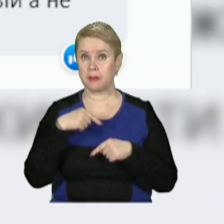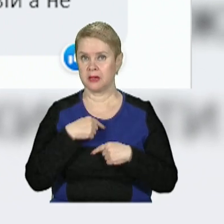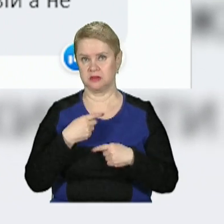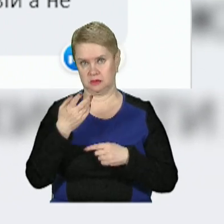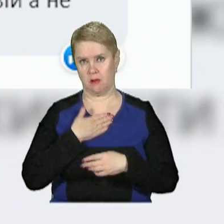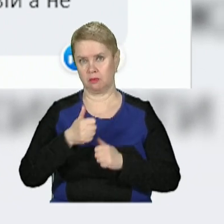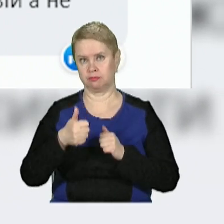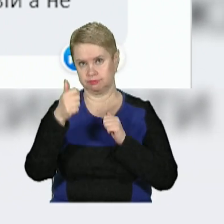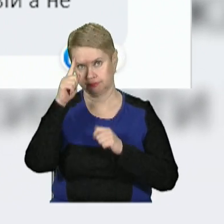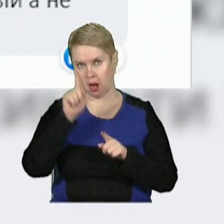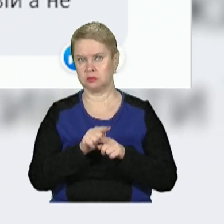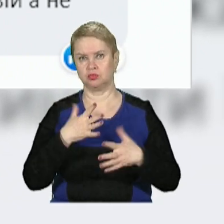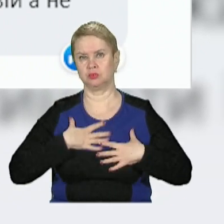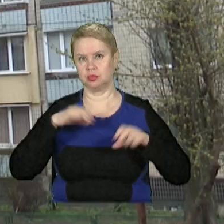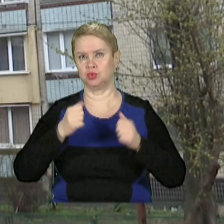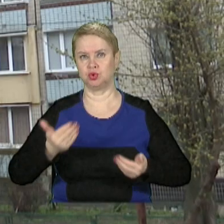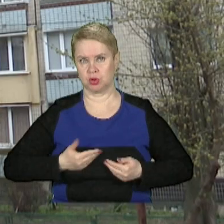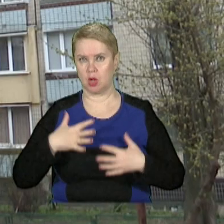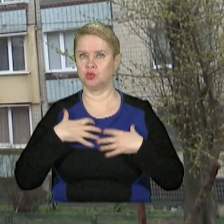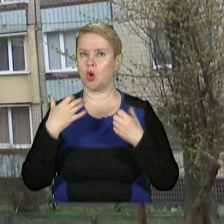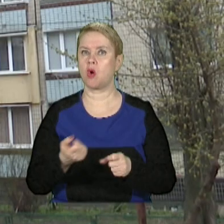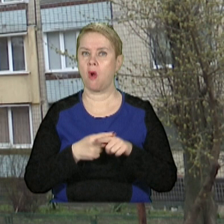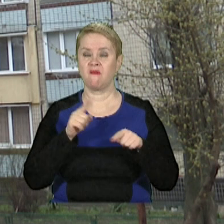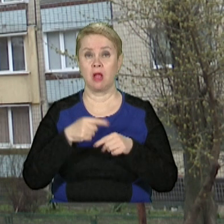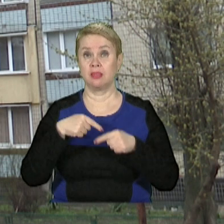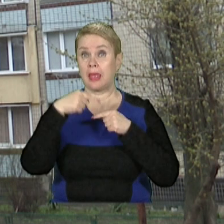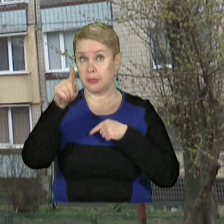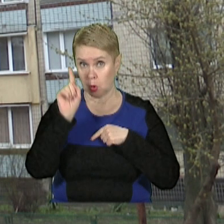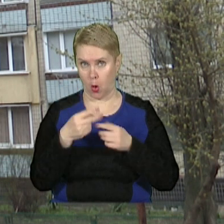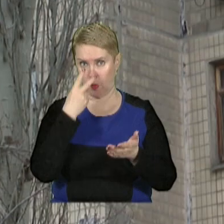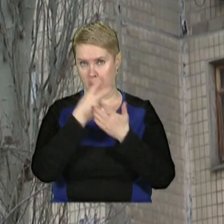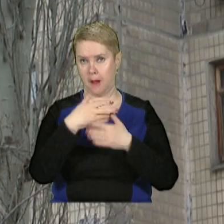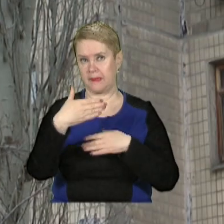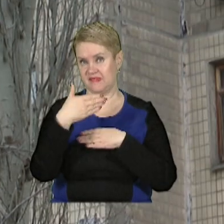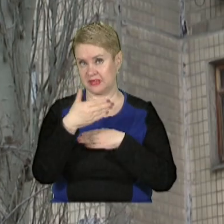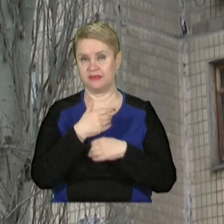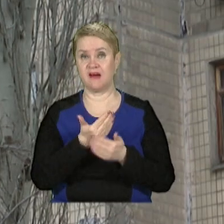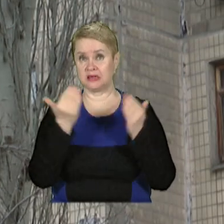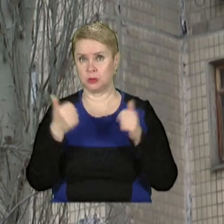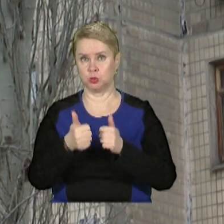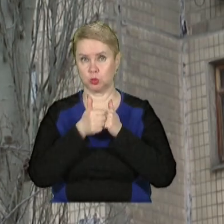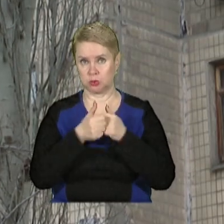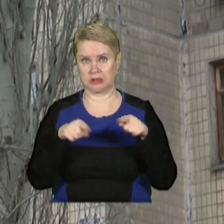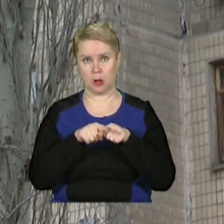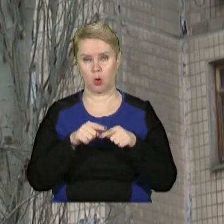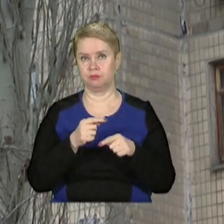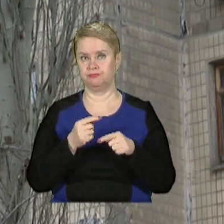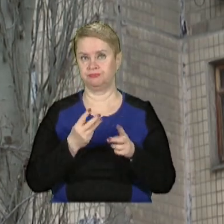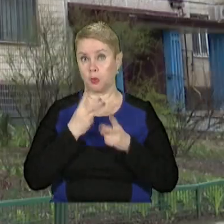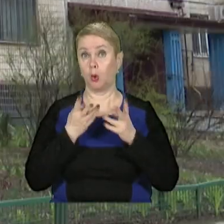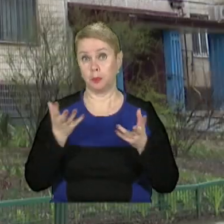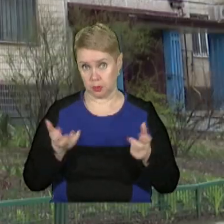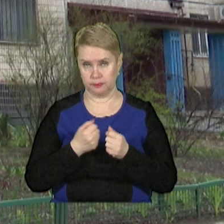ми з побратимами кладемо своє життя та здоров'я. На будинку неподалік теж бачимо патріотичний фасад. Сусіди таку ініціативу